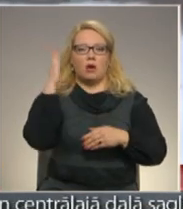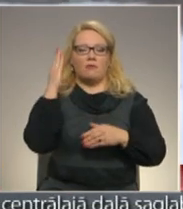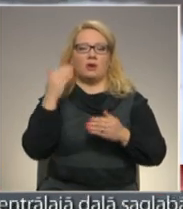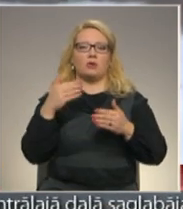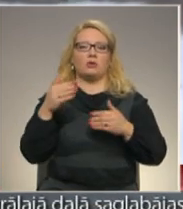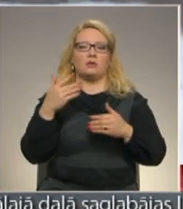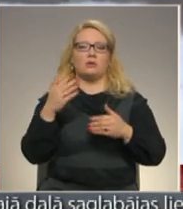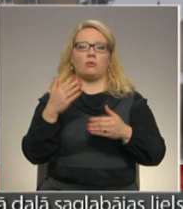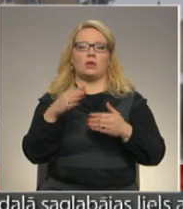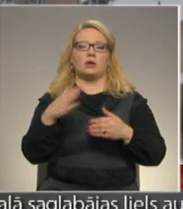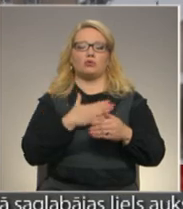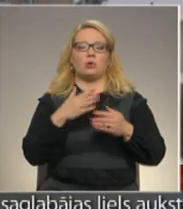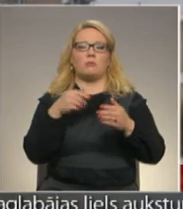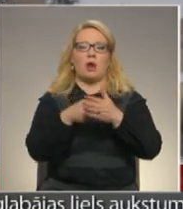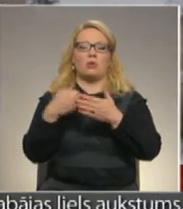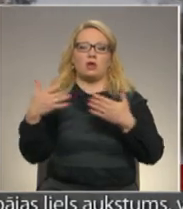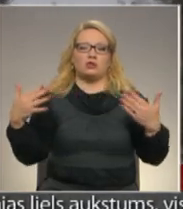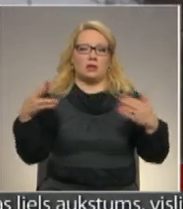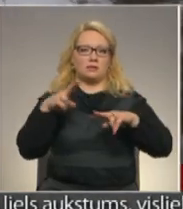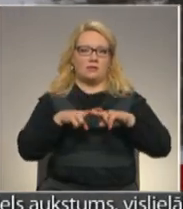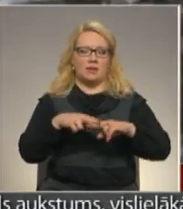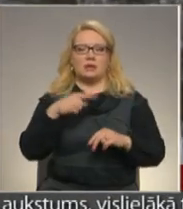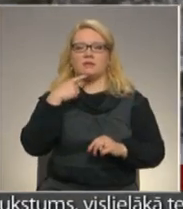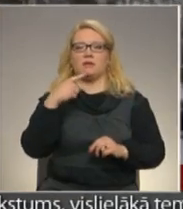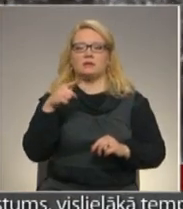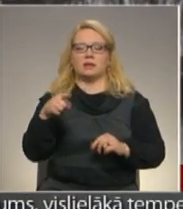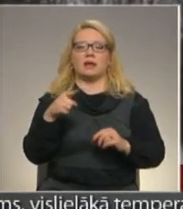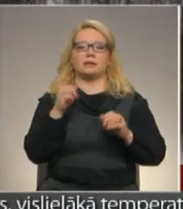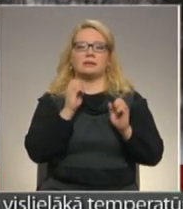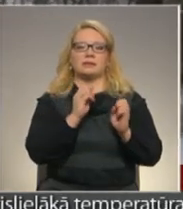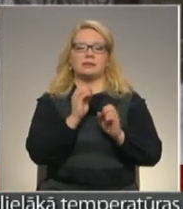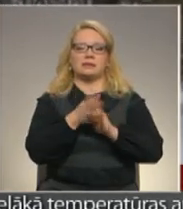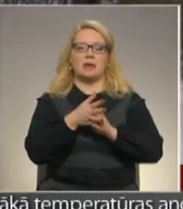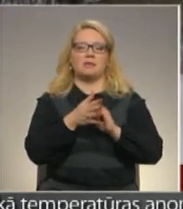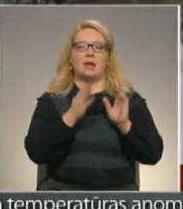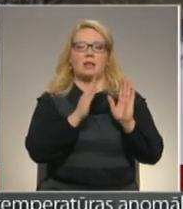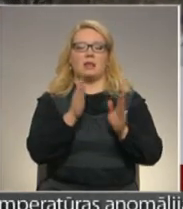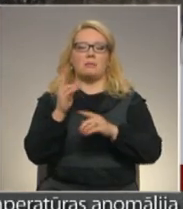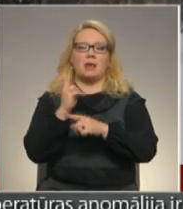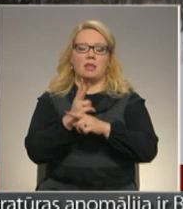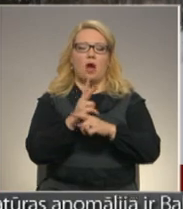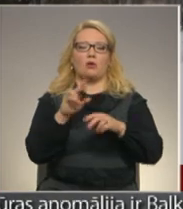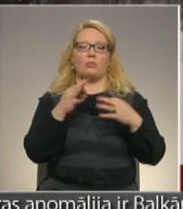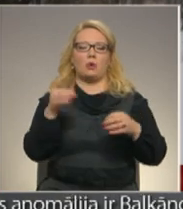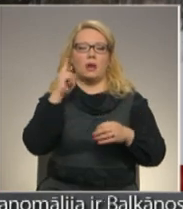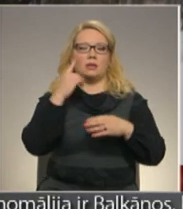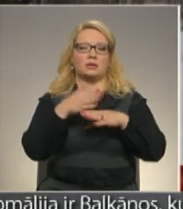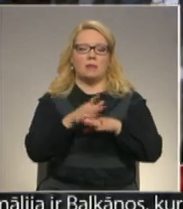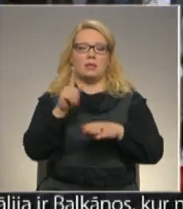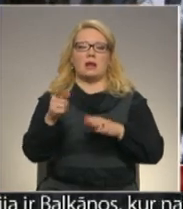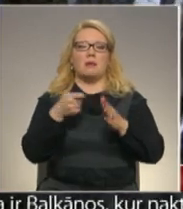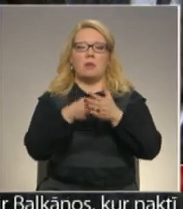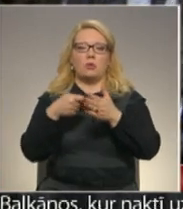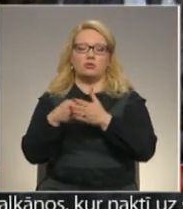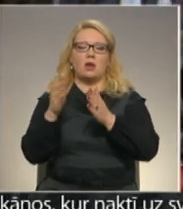viņi tiek baroti dažādās vietās. Šobrīd barošana ir sistematizēta, pienākumi brīvprātīgo starpā sadalīti, taču tas neliec barošanā iesaistīties